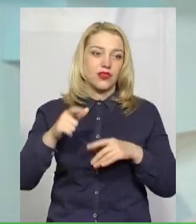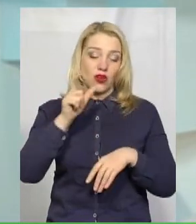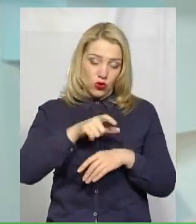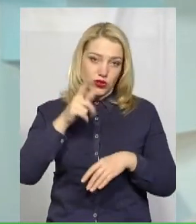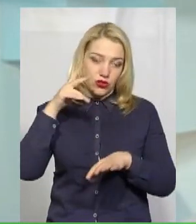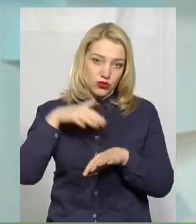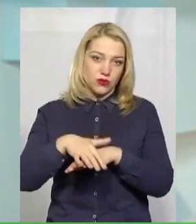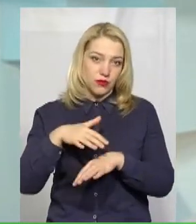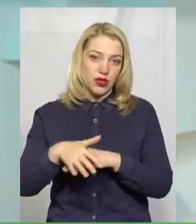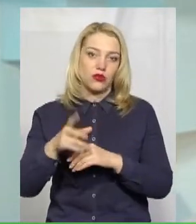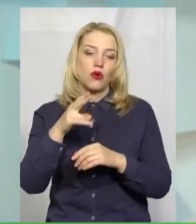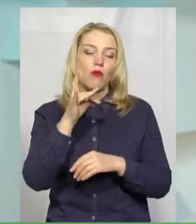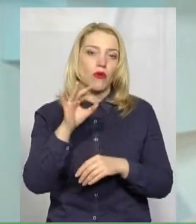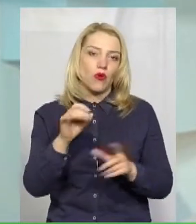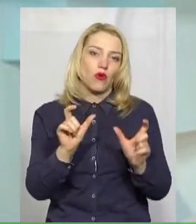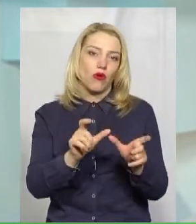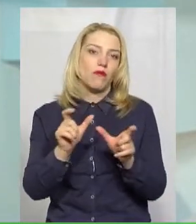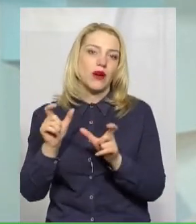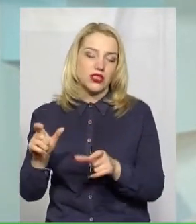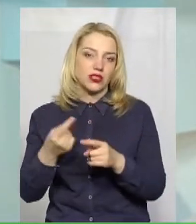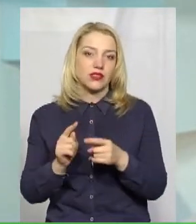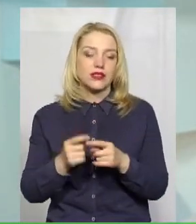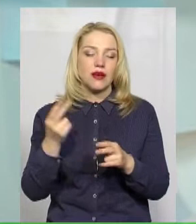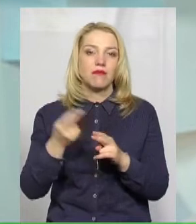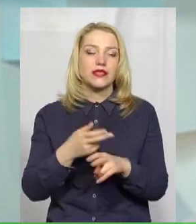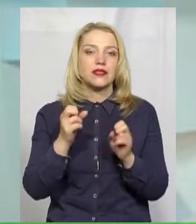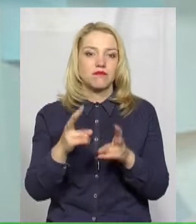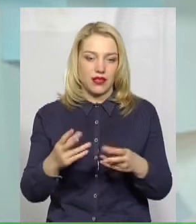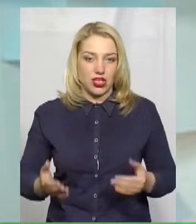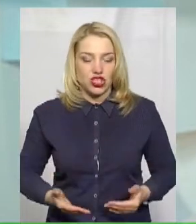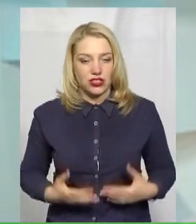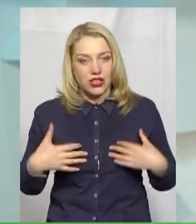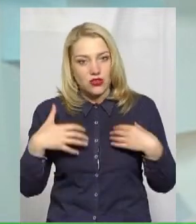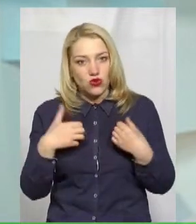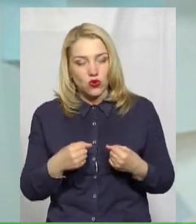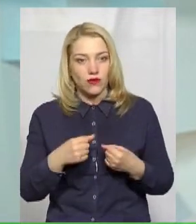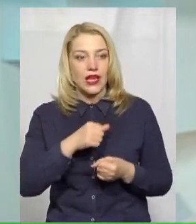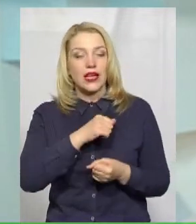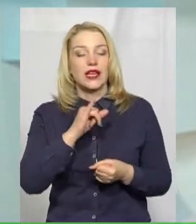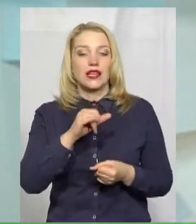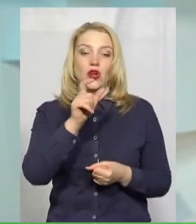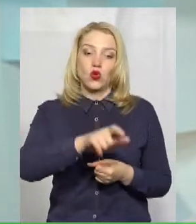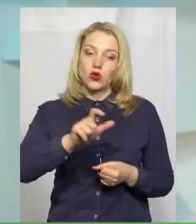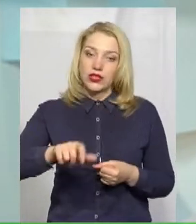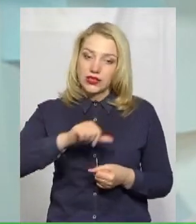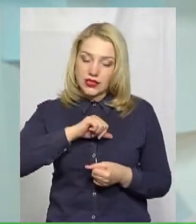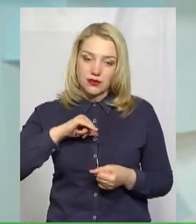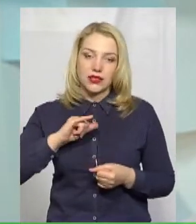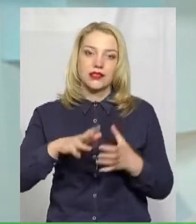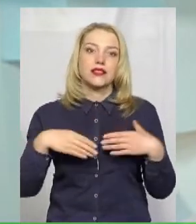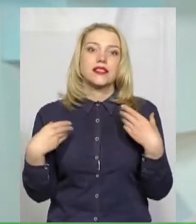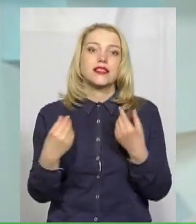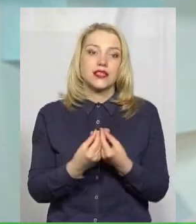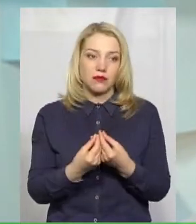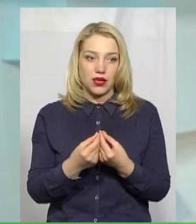відносяться до даних обмежень. Всі розуміють, що це в першу чергу безпека, життя, здоров'я, як їх самих, так і їх сімей, до яких потім приходять після